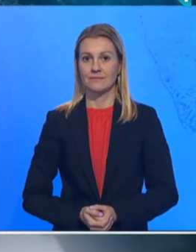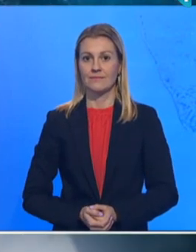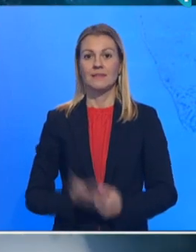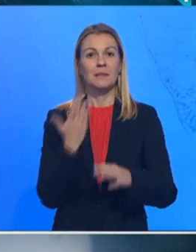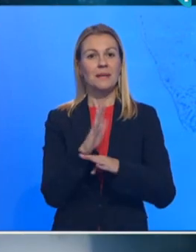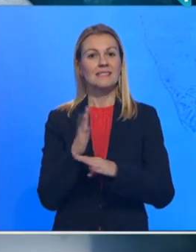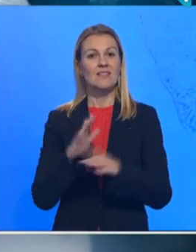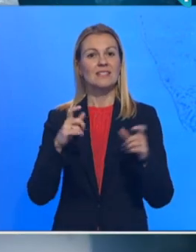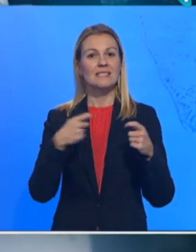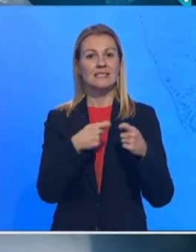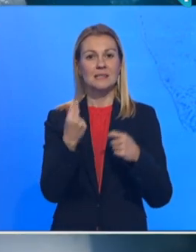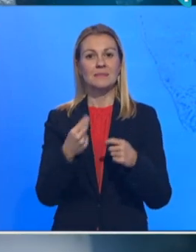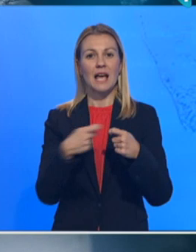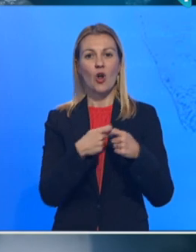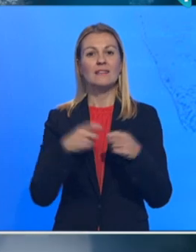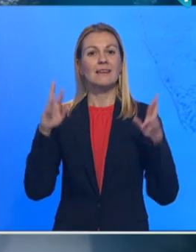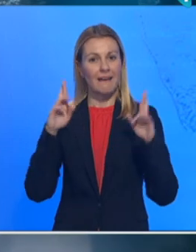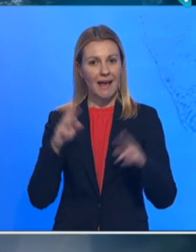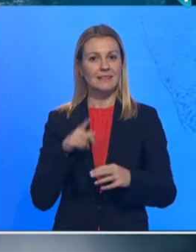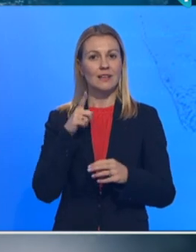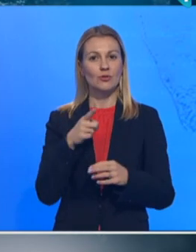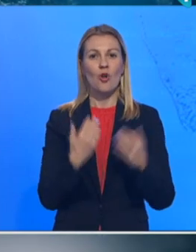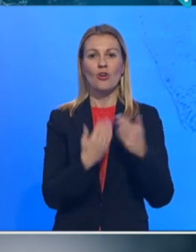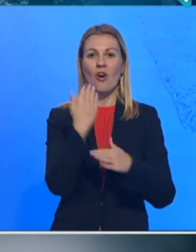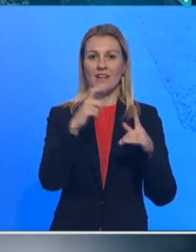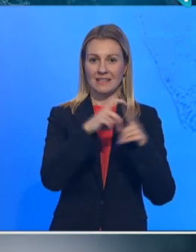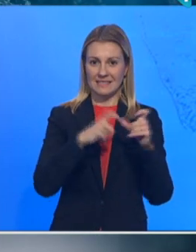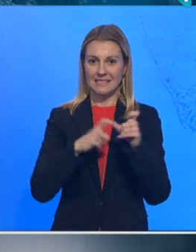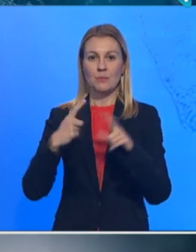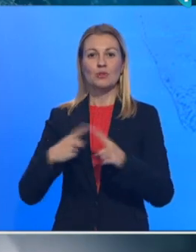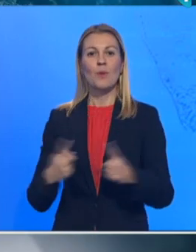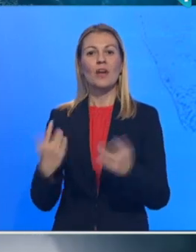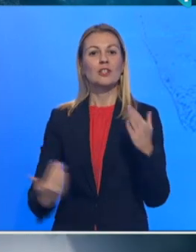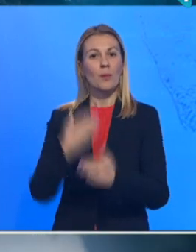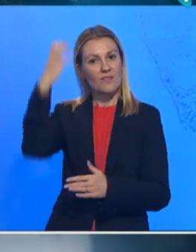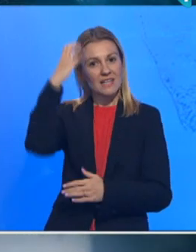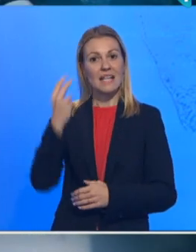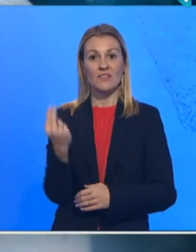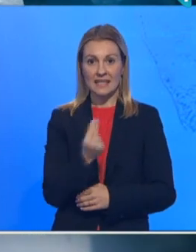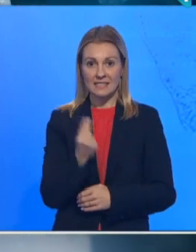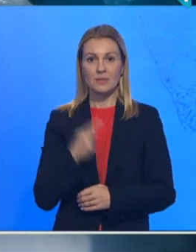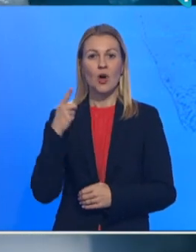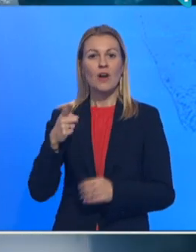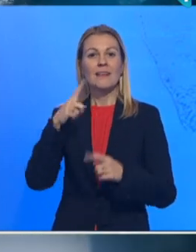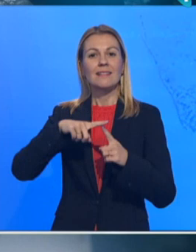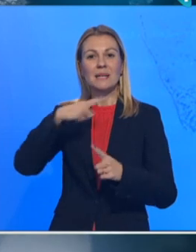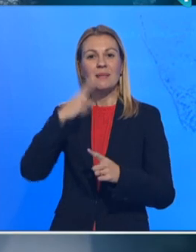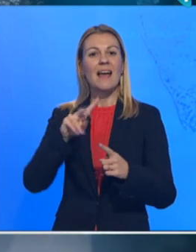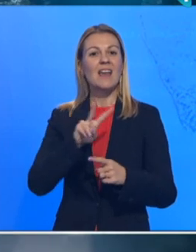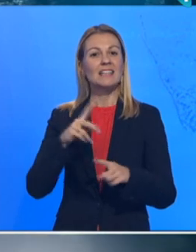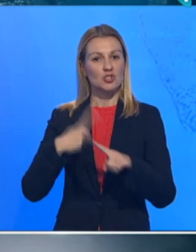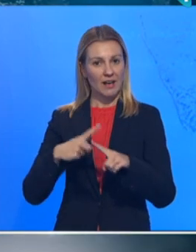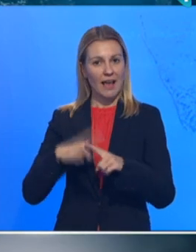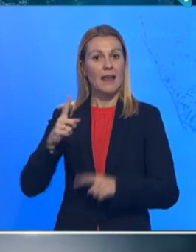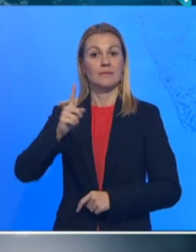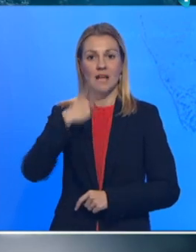Predstavnici Srpske koalicije NADA, koju čine novi DSS i pokret obnove Kraljevine Srbije, poručili su sa tribine u Vladićinom Hanu